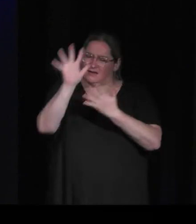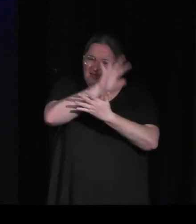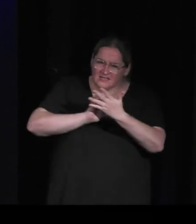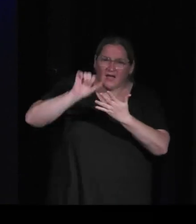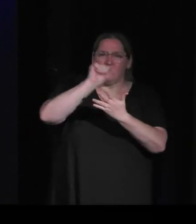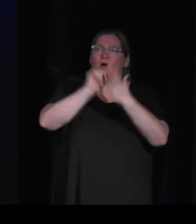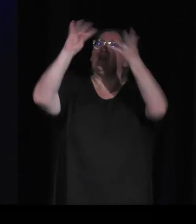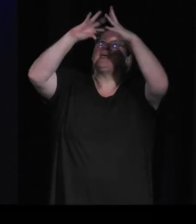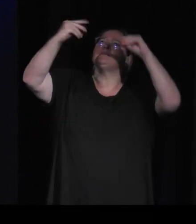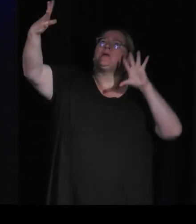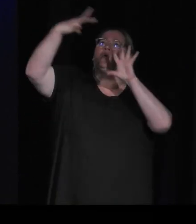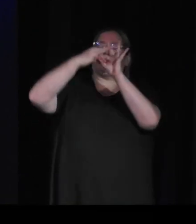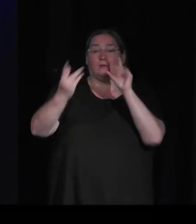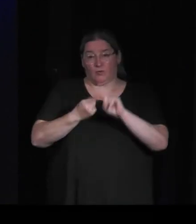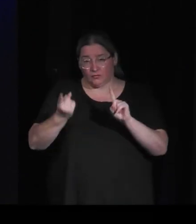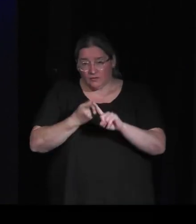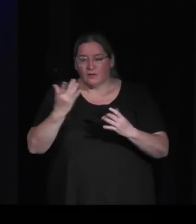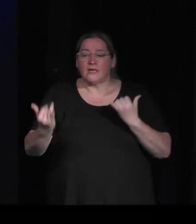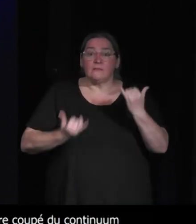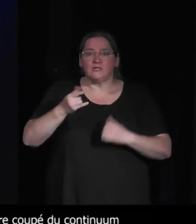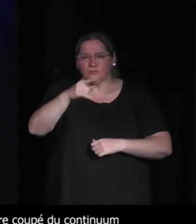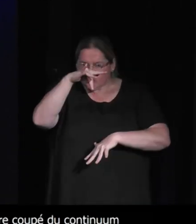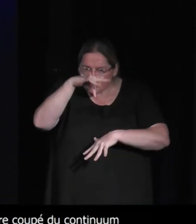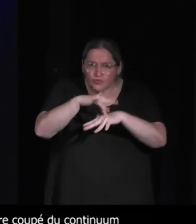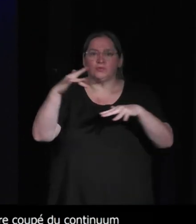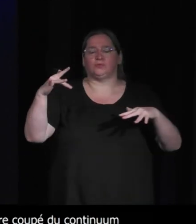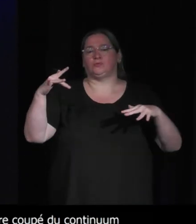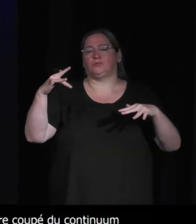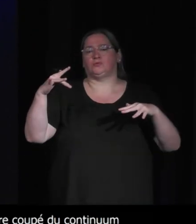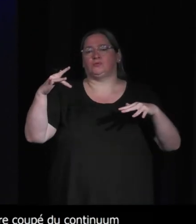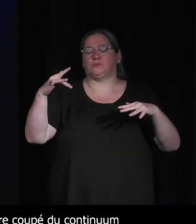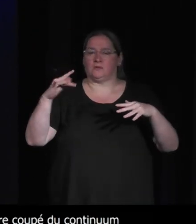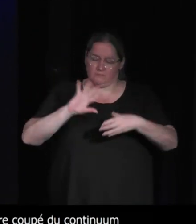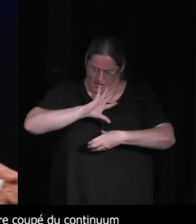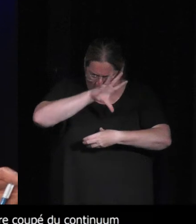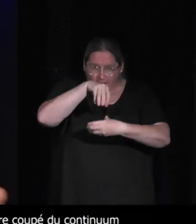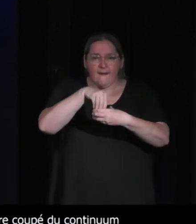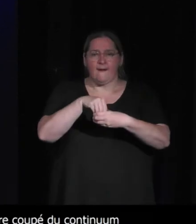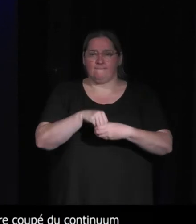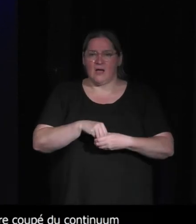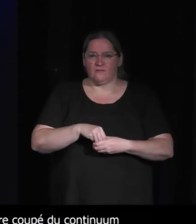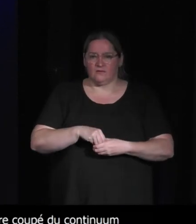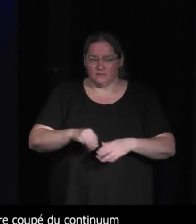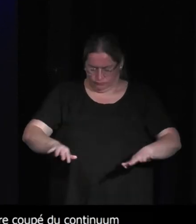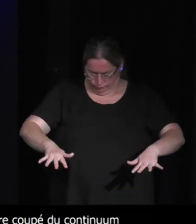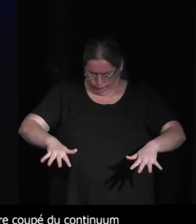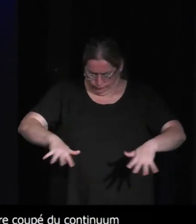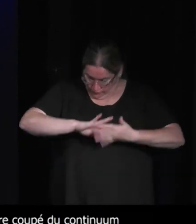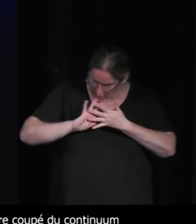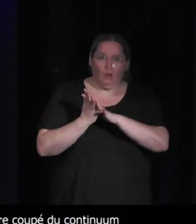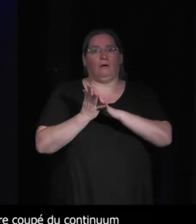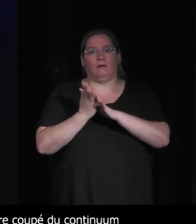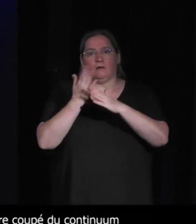vous assure si vous faites une cérémonie où vous vous transformez en oiseau ou en renard ou en tortue il y